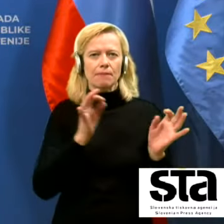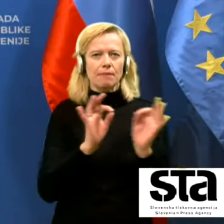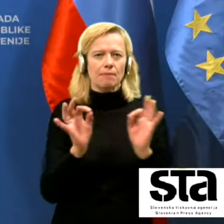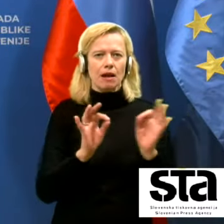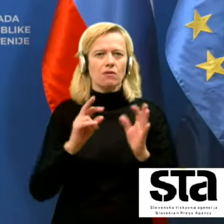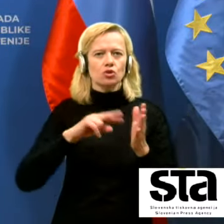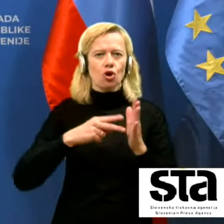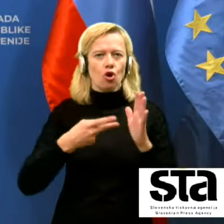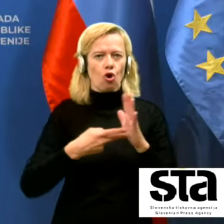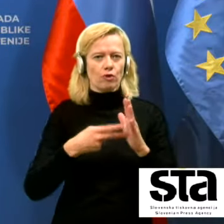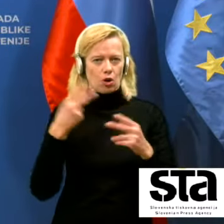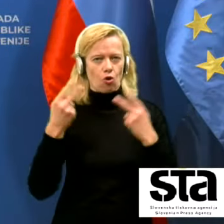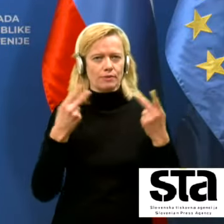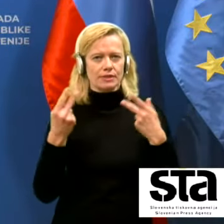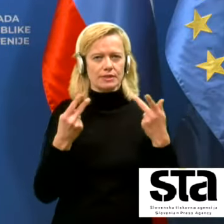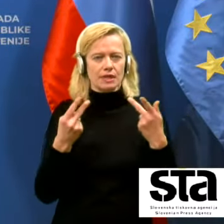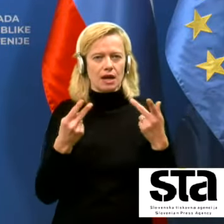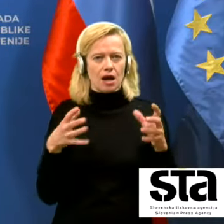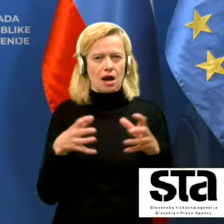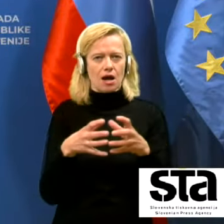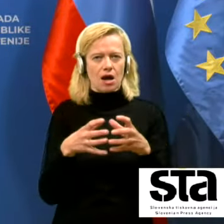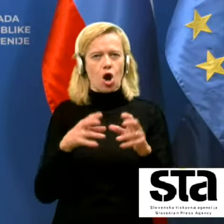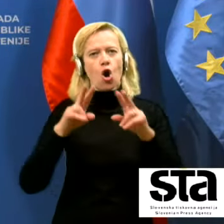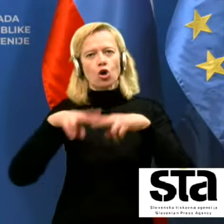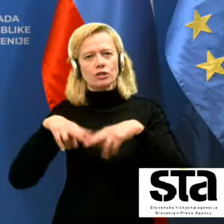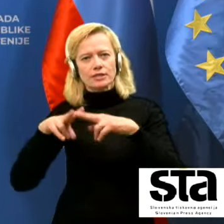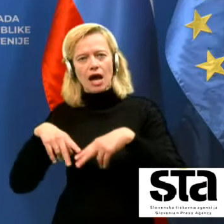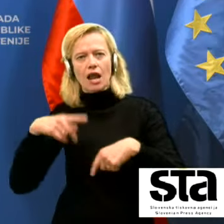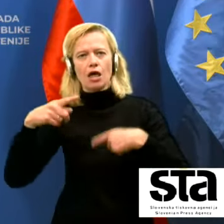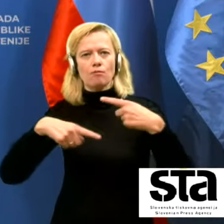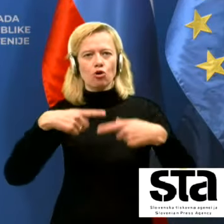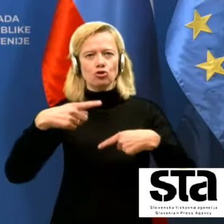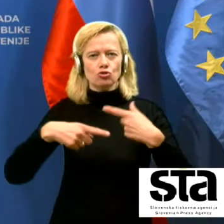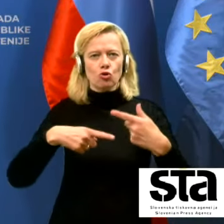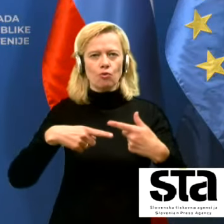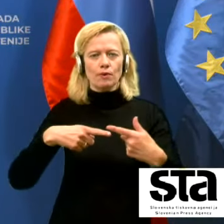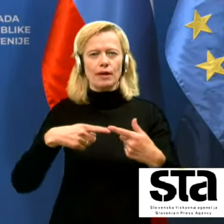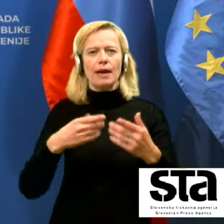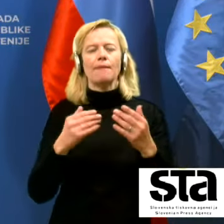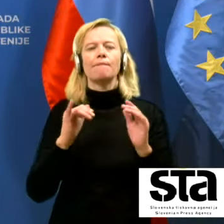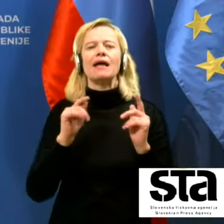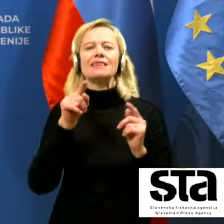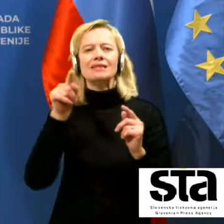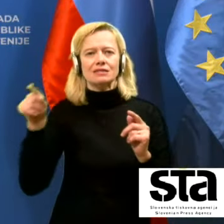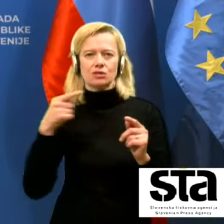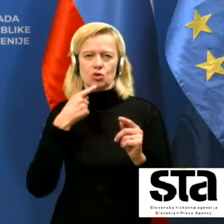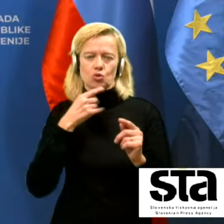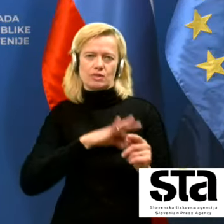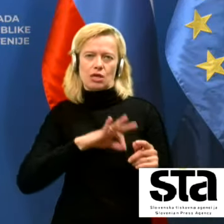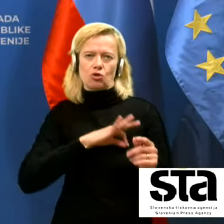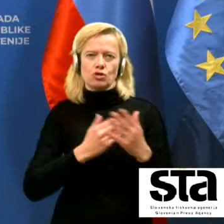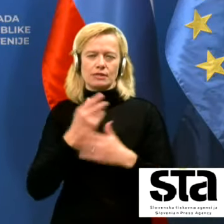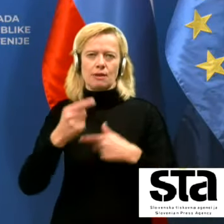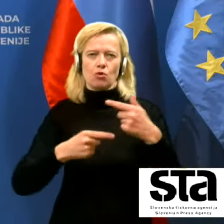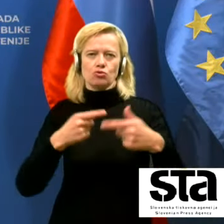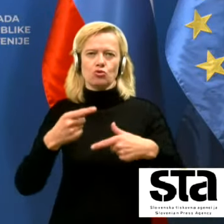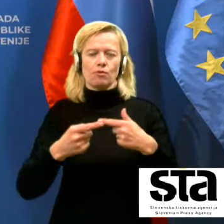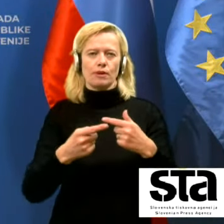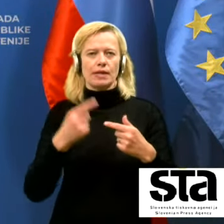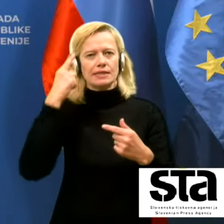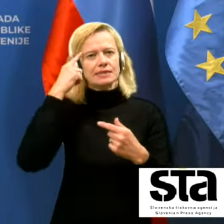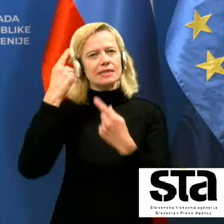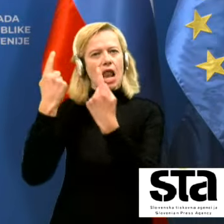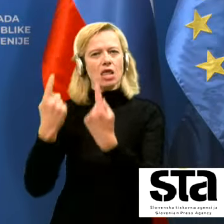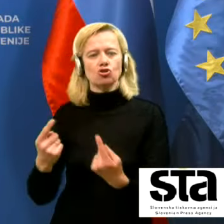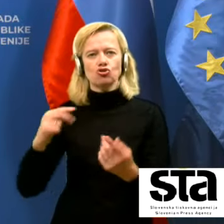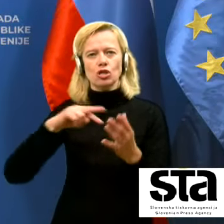strokovna komisija. Ostale postopke pa seveda tisti, ki so za postopke zadolženi. In stališče stroke